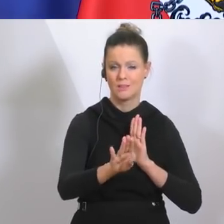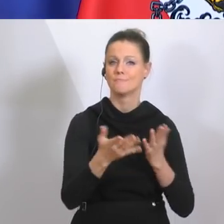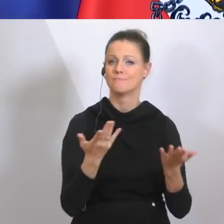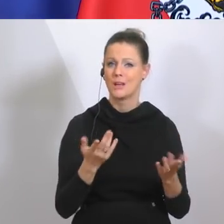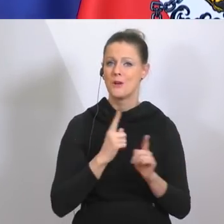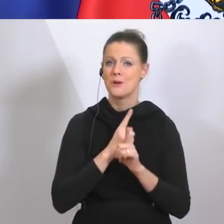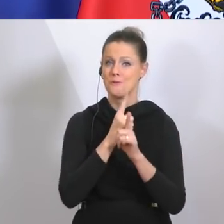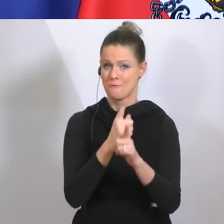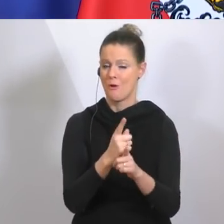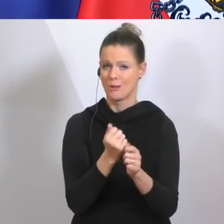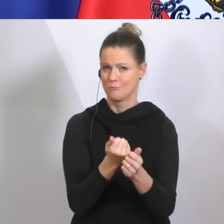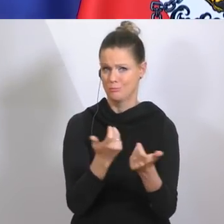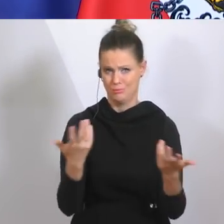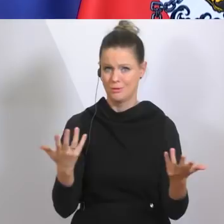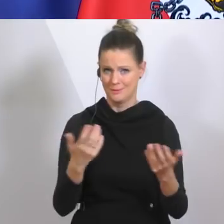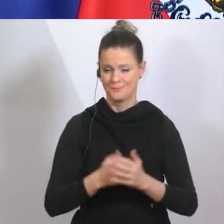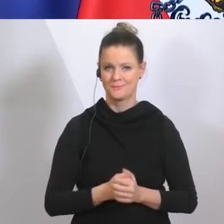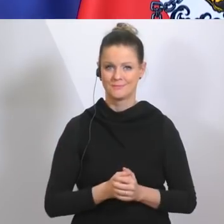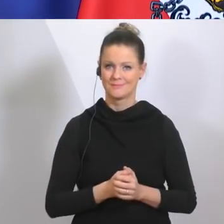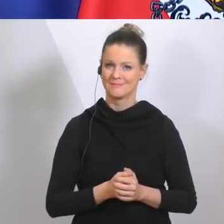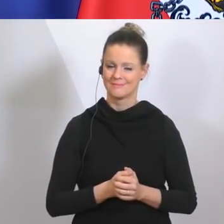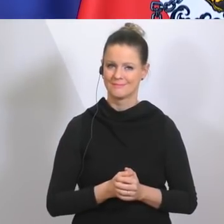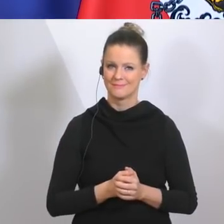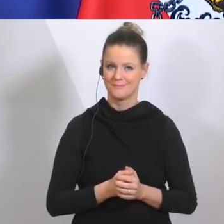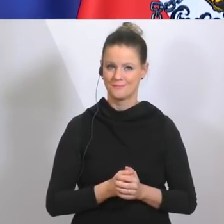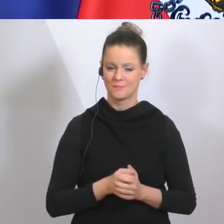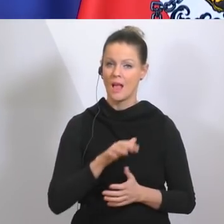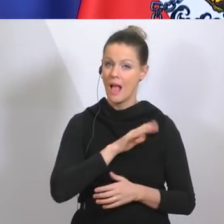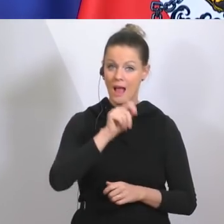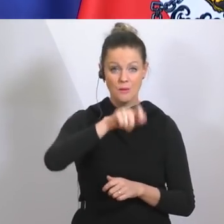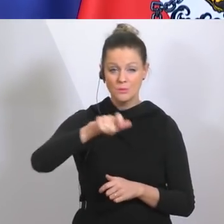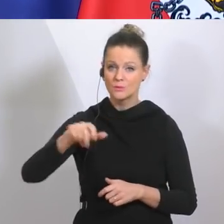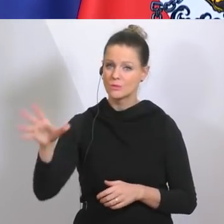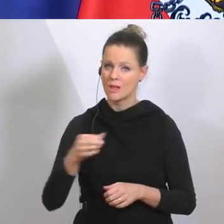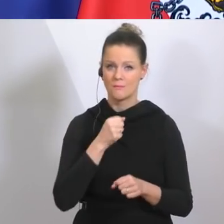zunächst auch noch der Dank an alle eben, die hier mitmachen.